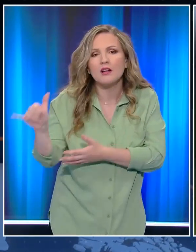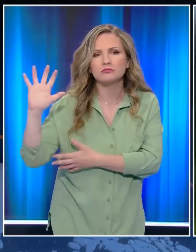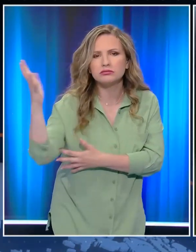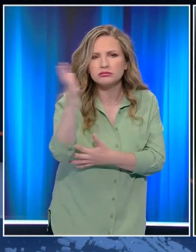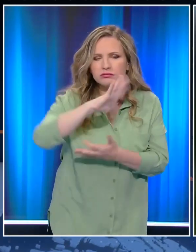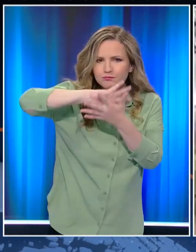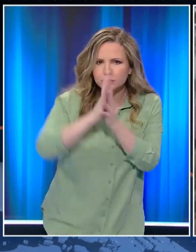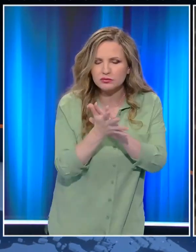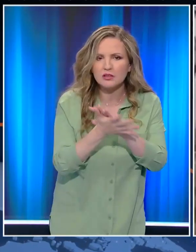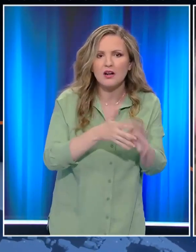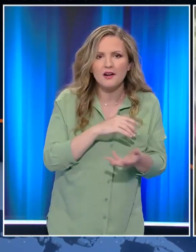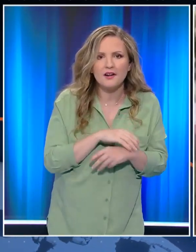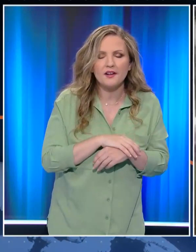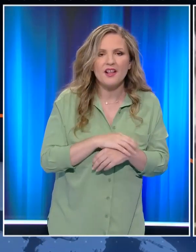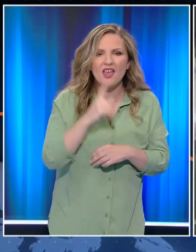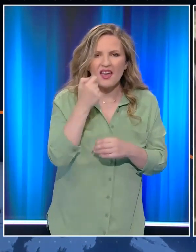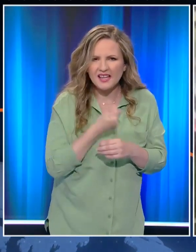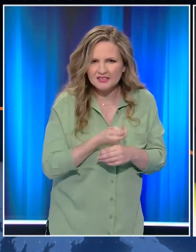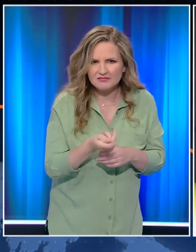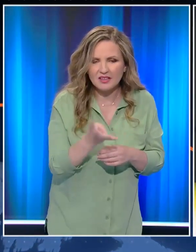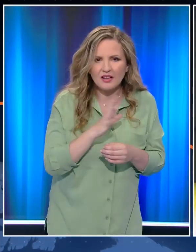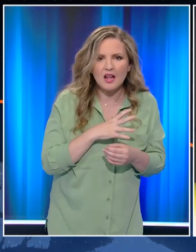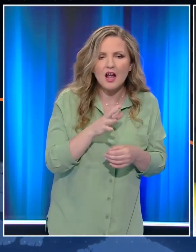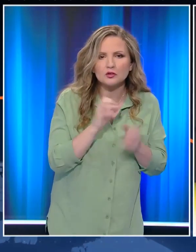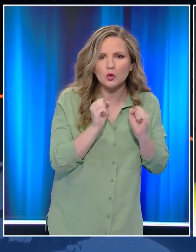Τα σωστικά συνεργεία εντόπισαν δεκάδες επιζόντες.